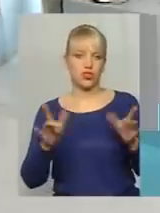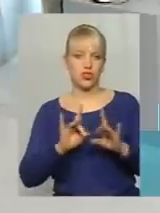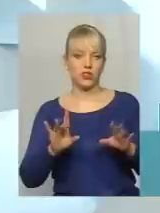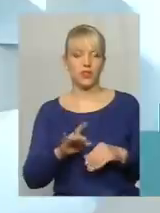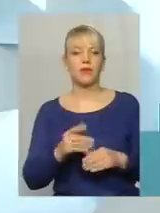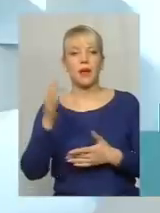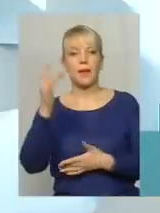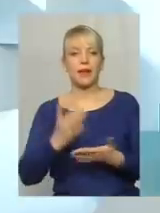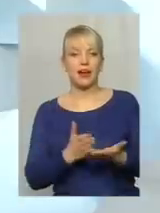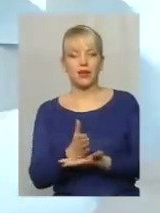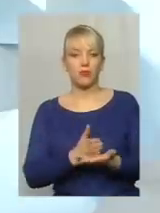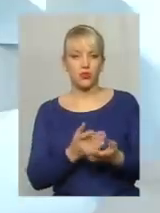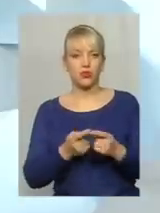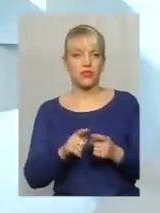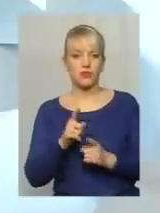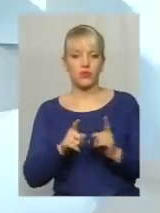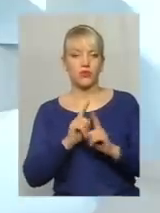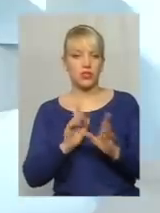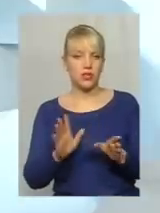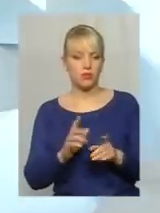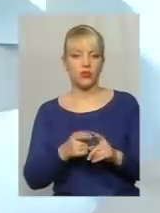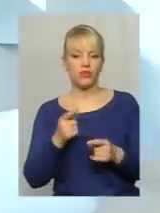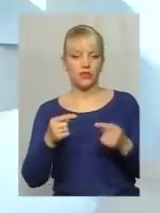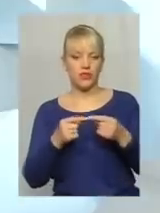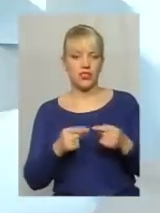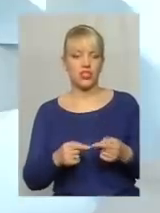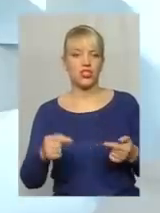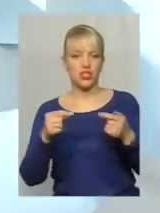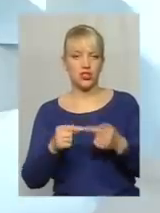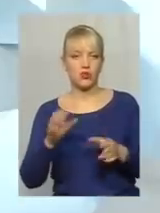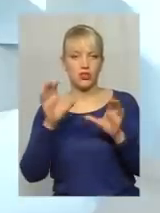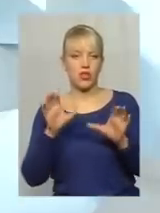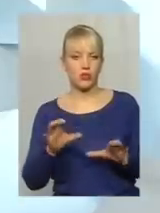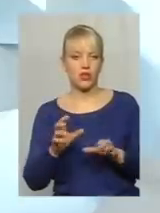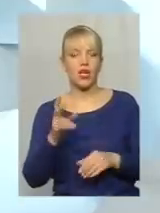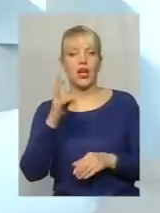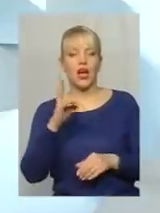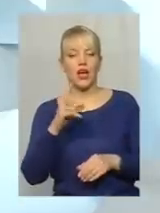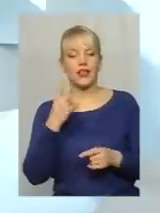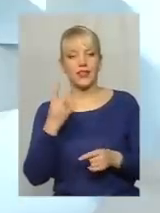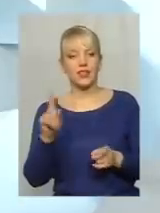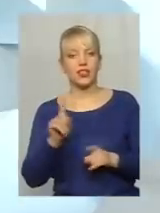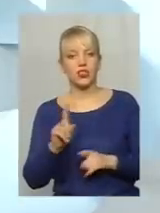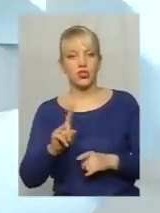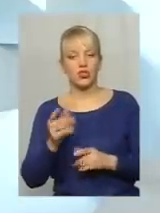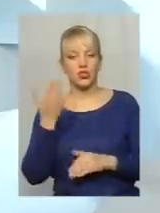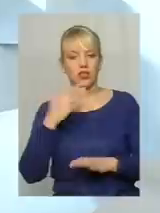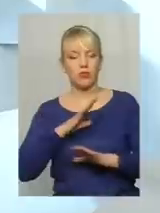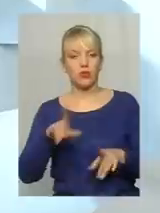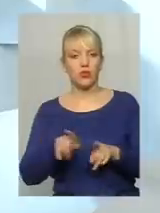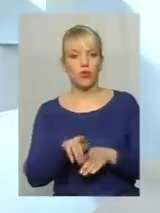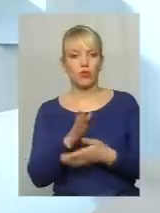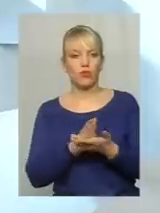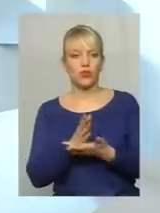послуг, він, звичайно, змінюватись не буде. Він визначений чітко згідно законодавства. Єдине, що раніше не було такої послуги,